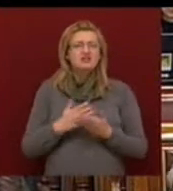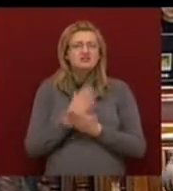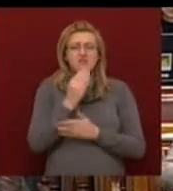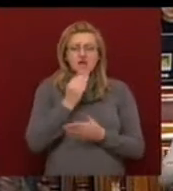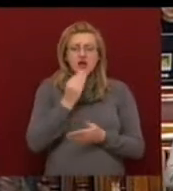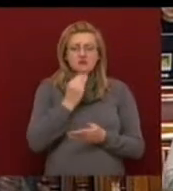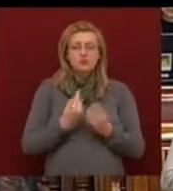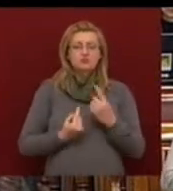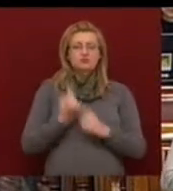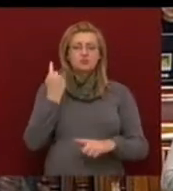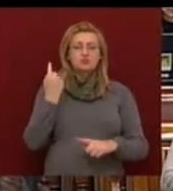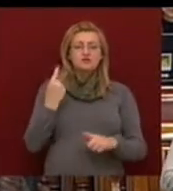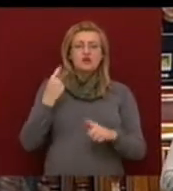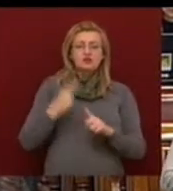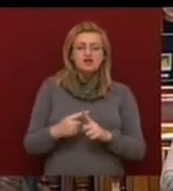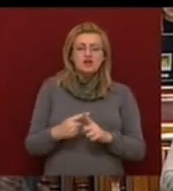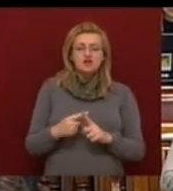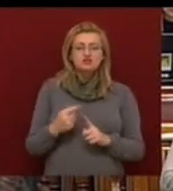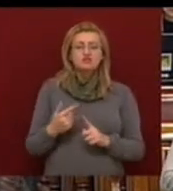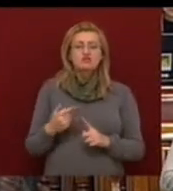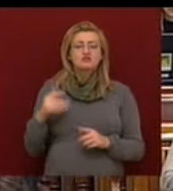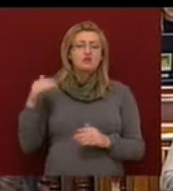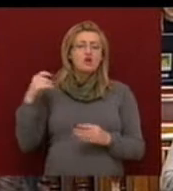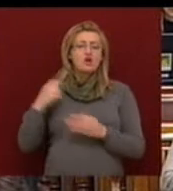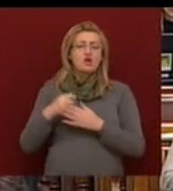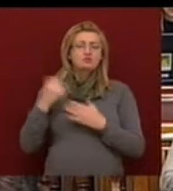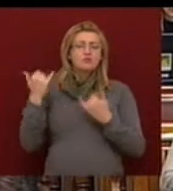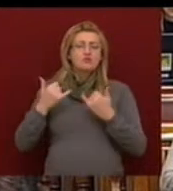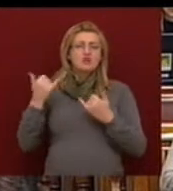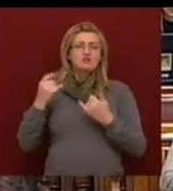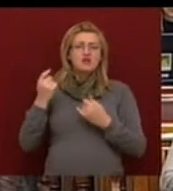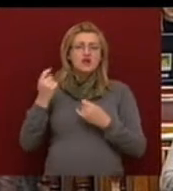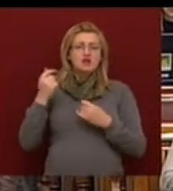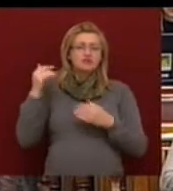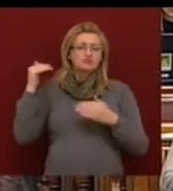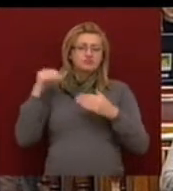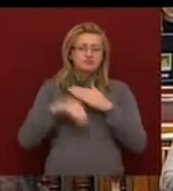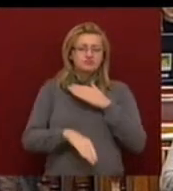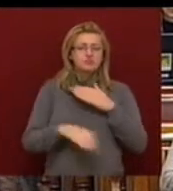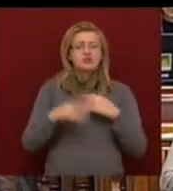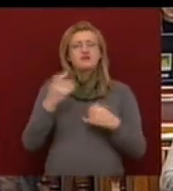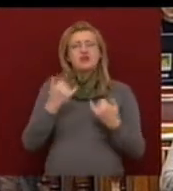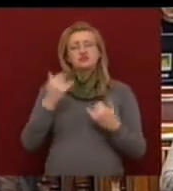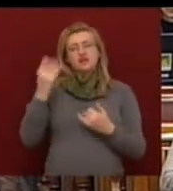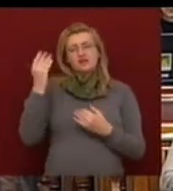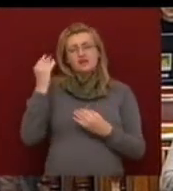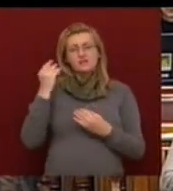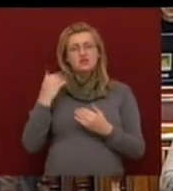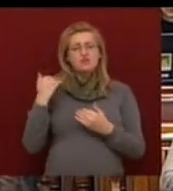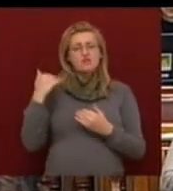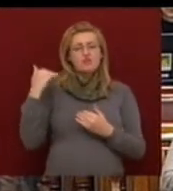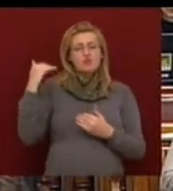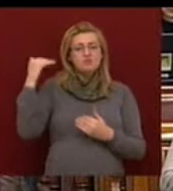növelése és a lefelé tartó adóverseny árán próbálják a versenyképességet fokozni,